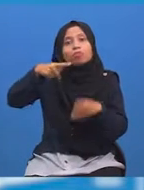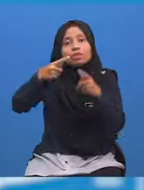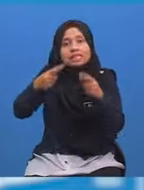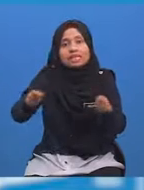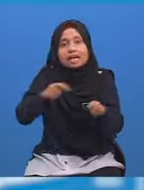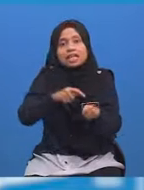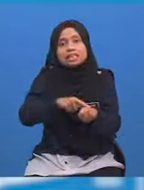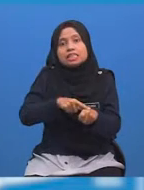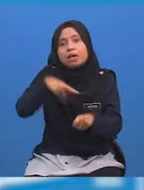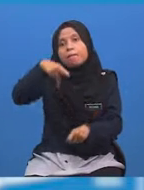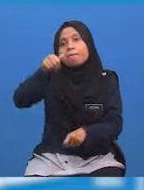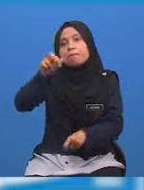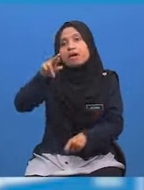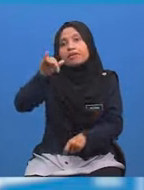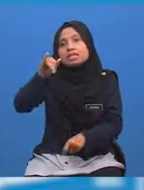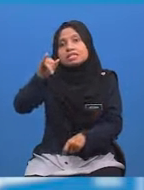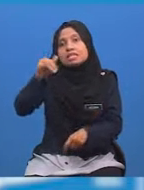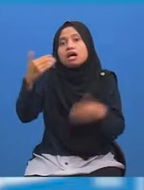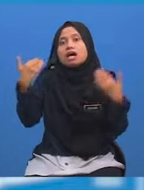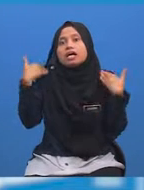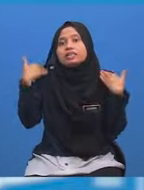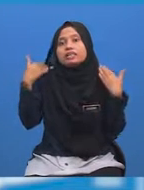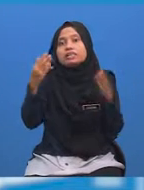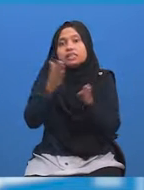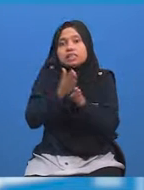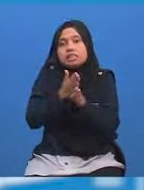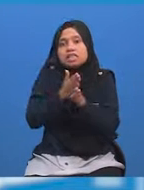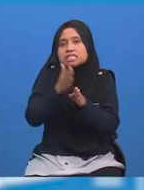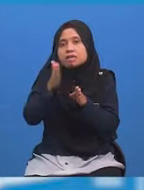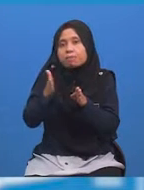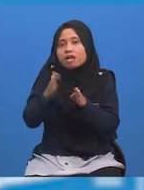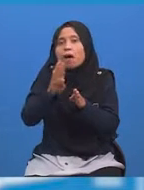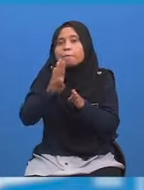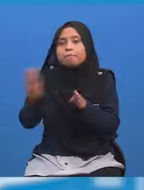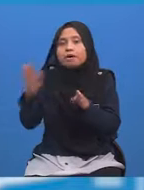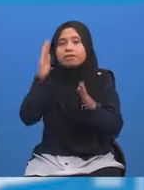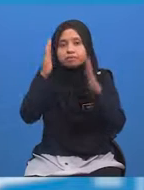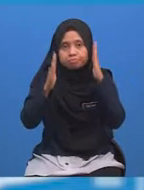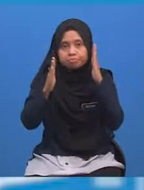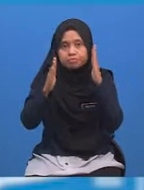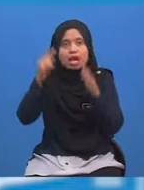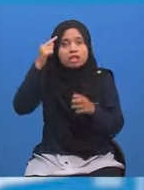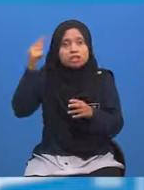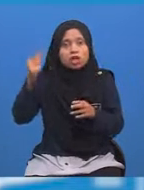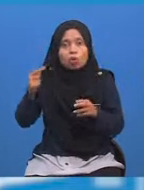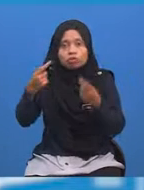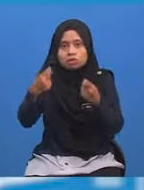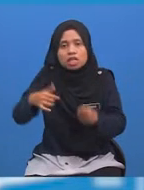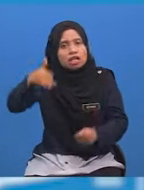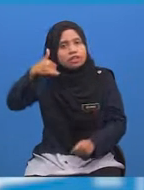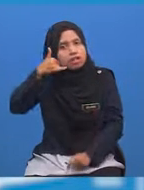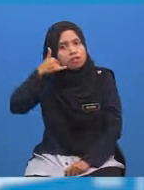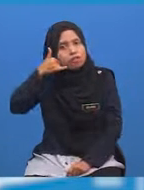tinggal di Paris yang berada di sebelah barat Malaysia Zakuan telah